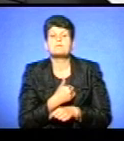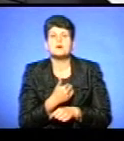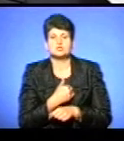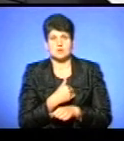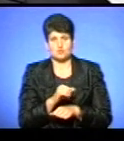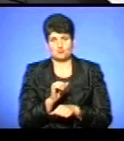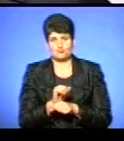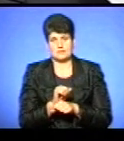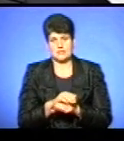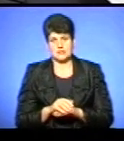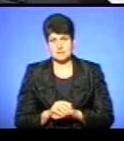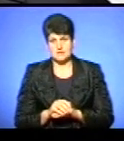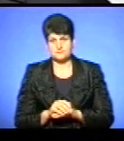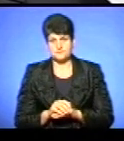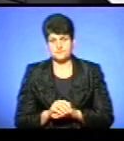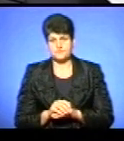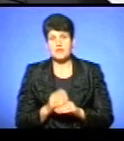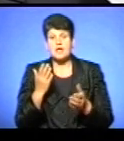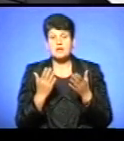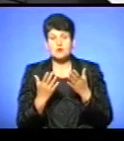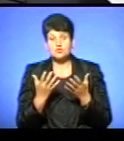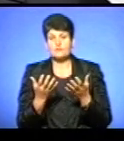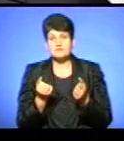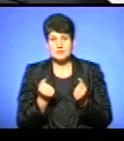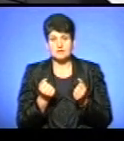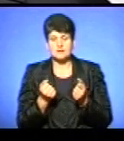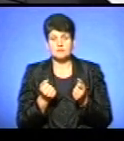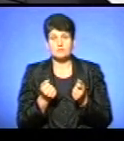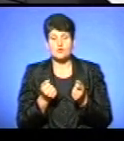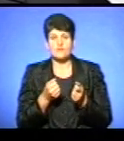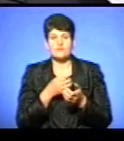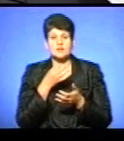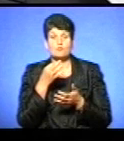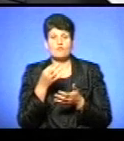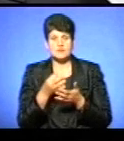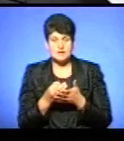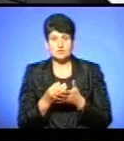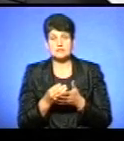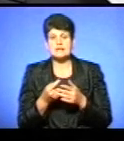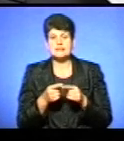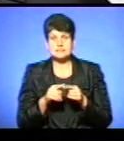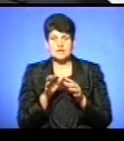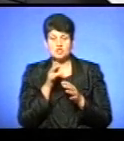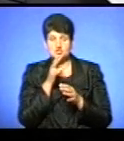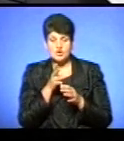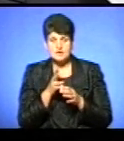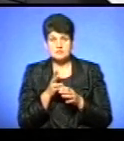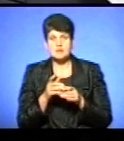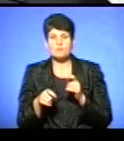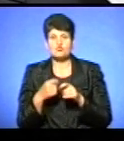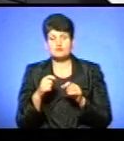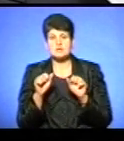зупинятися. Якщо взяти по адмінвідповідальності, на даний час за порушення правил зупинки